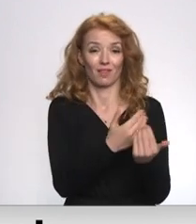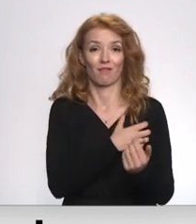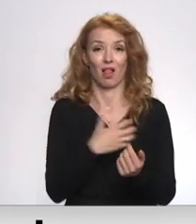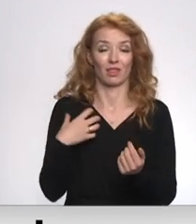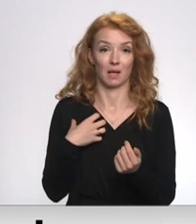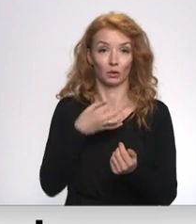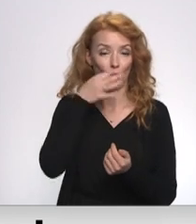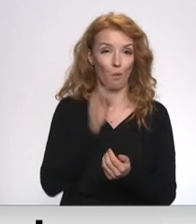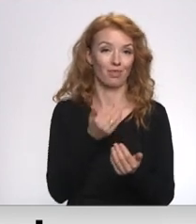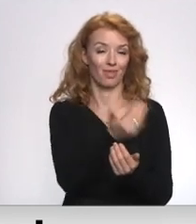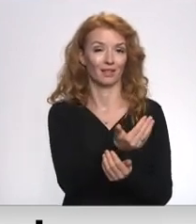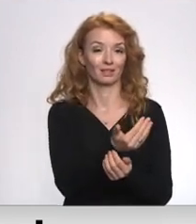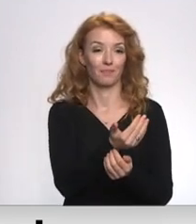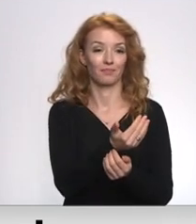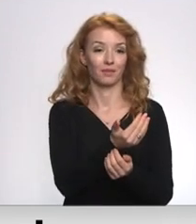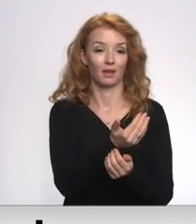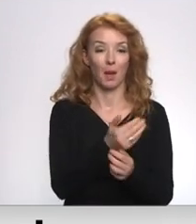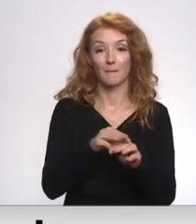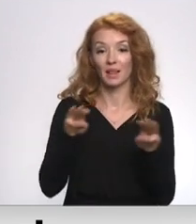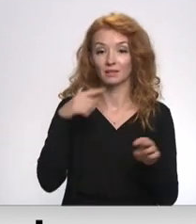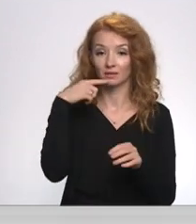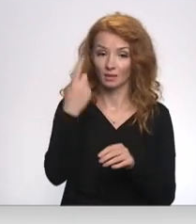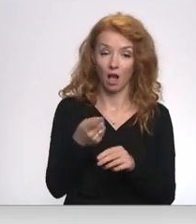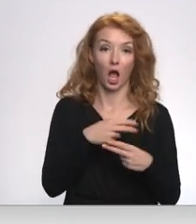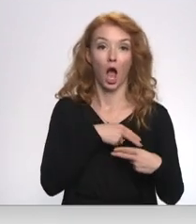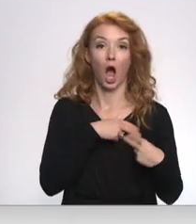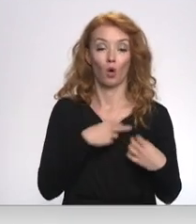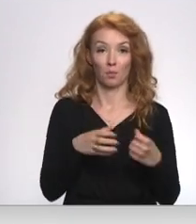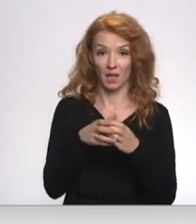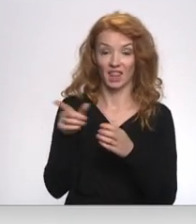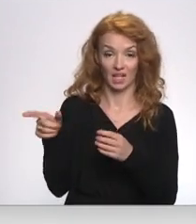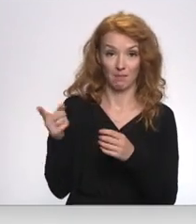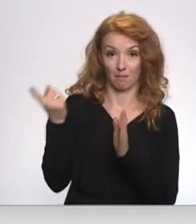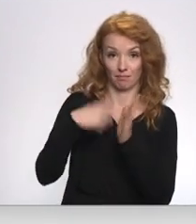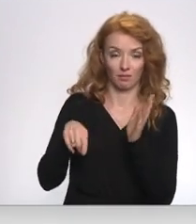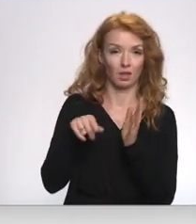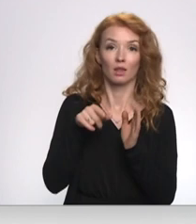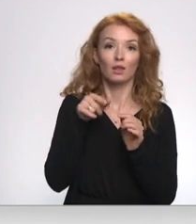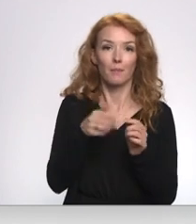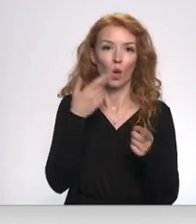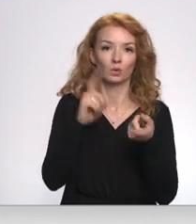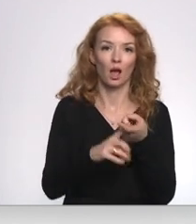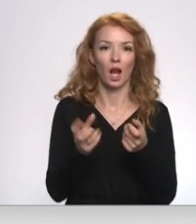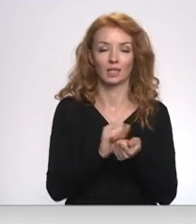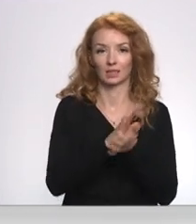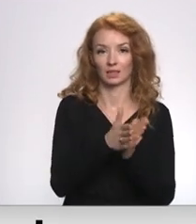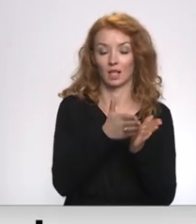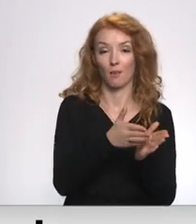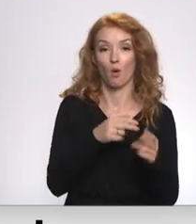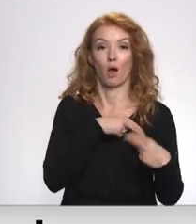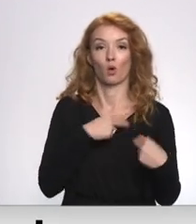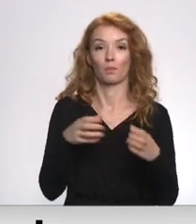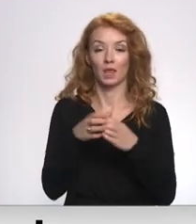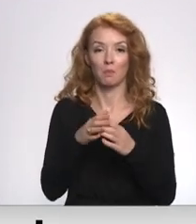kompetencija. Tas, ko prasa arotbiedrība, atkāpjas no šīs sistēmiskās pieejas. Arotbiedrība prasa